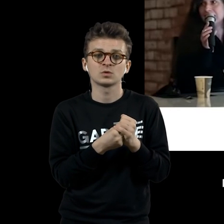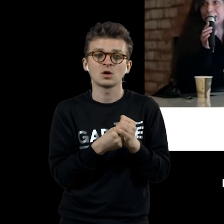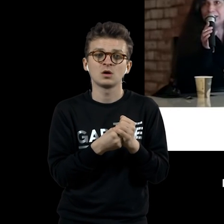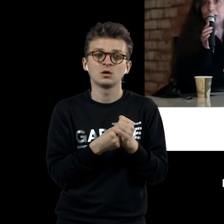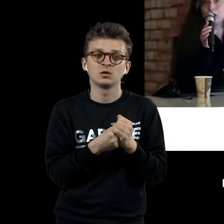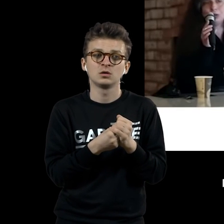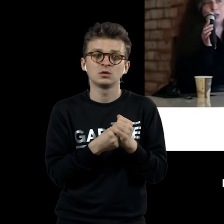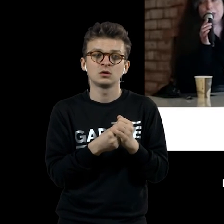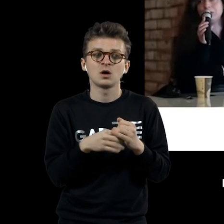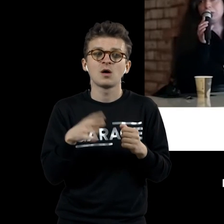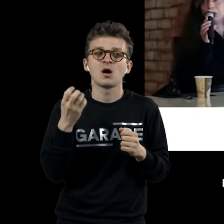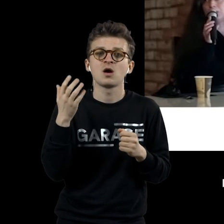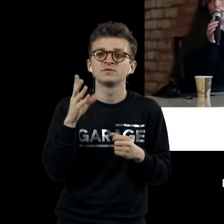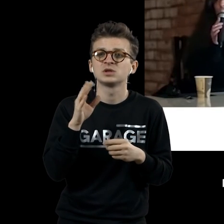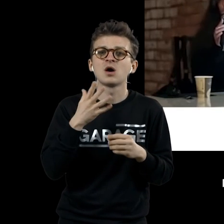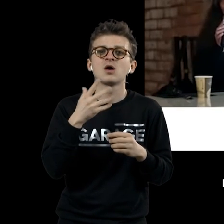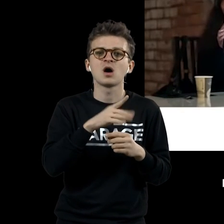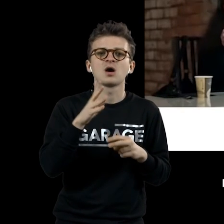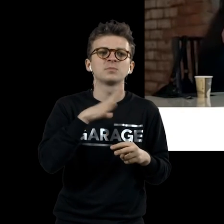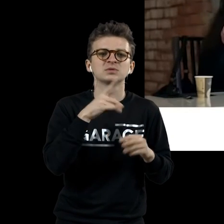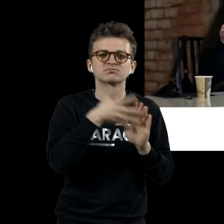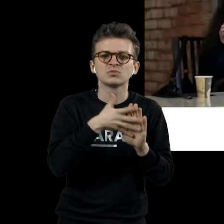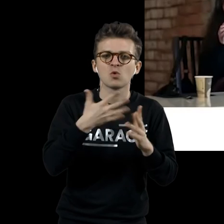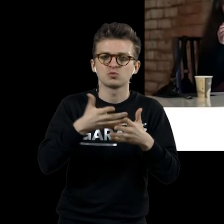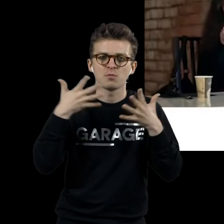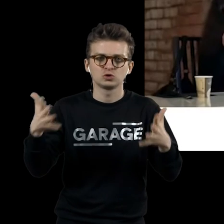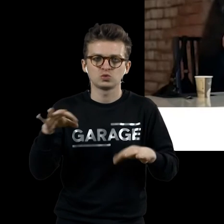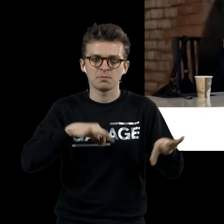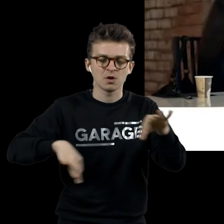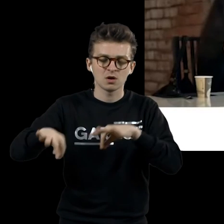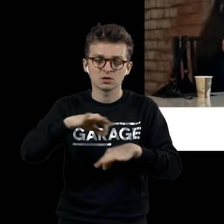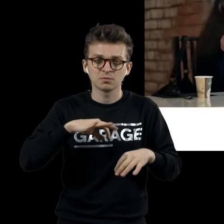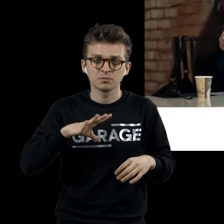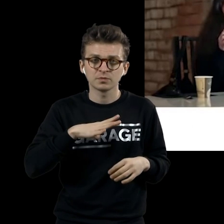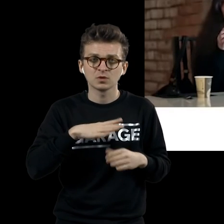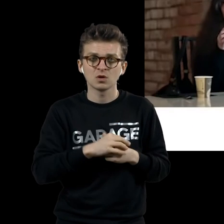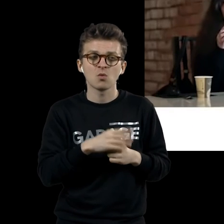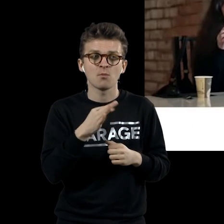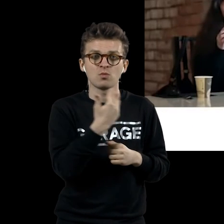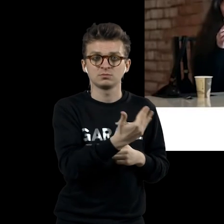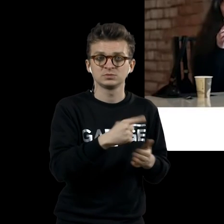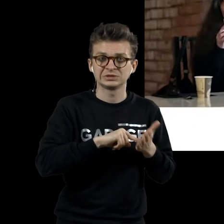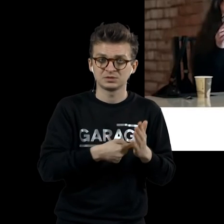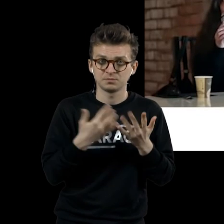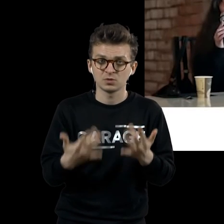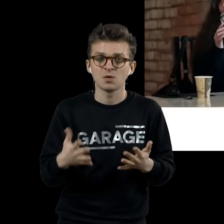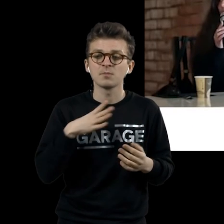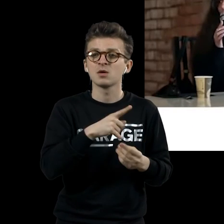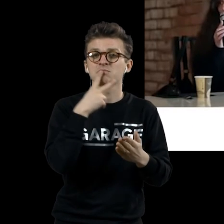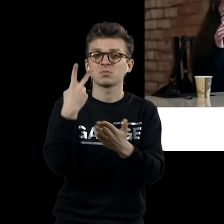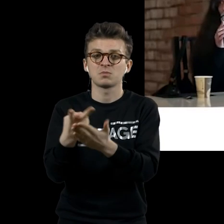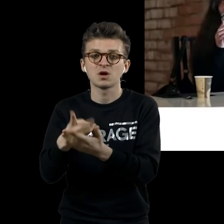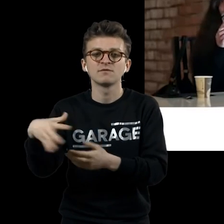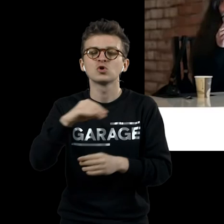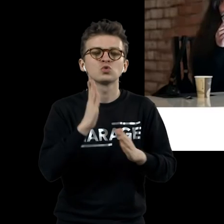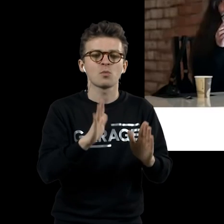лет над следующим своим большим проектом, который по его настоянию был предъявлен публике только после